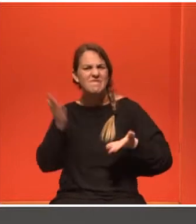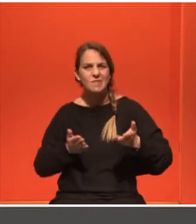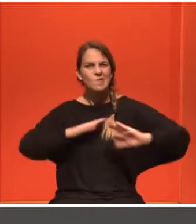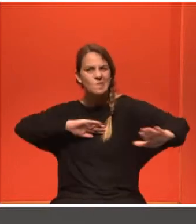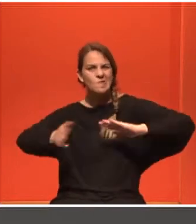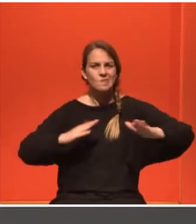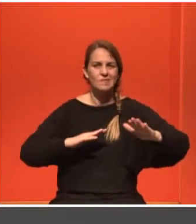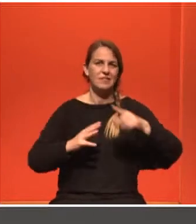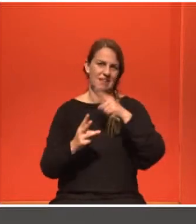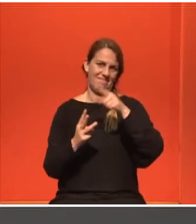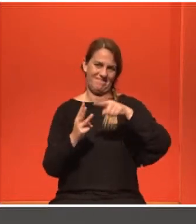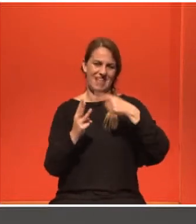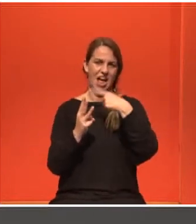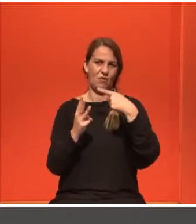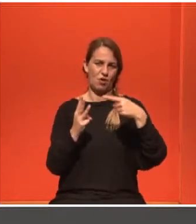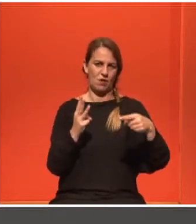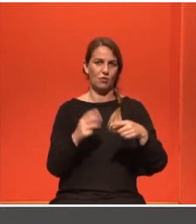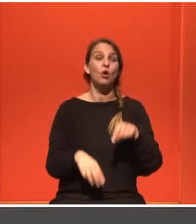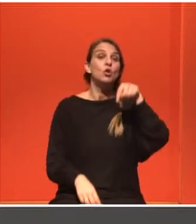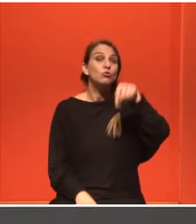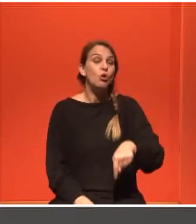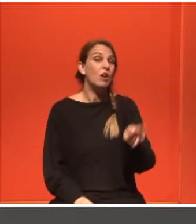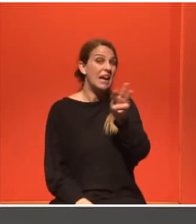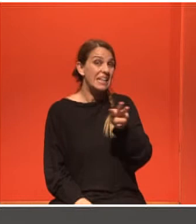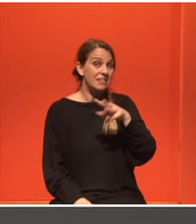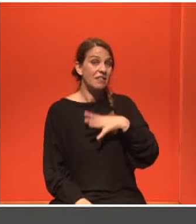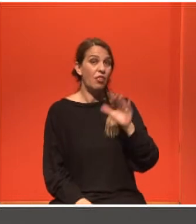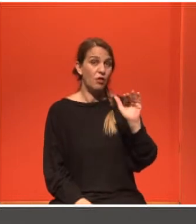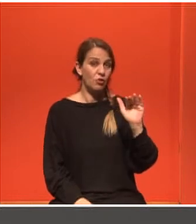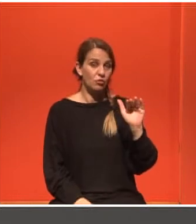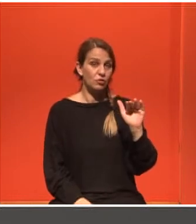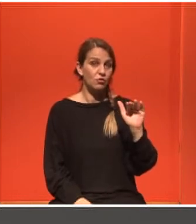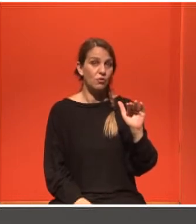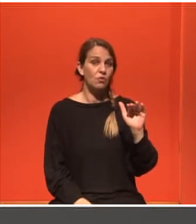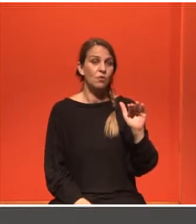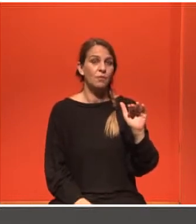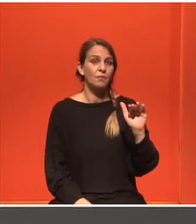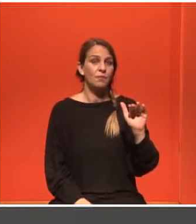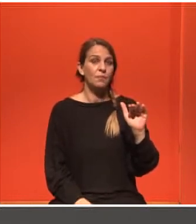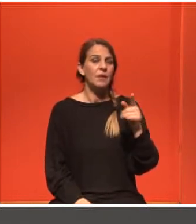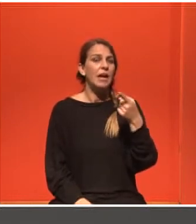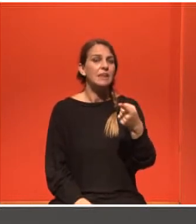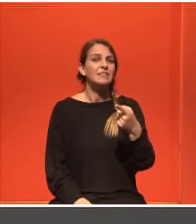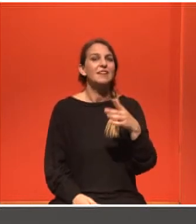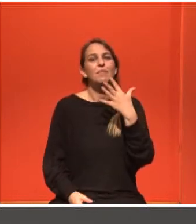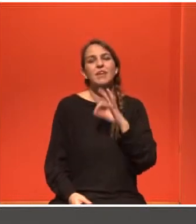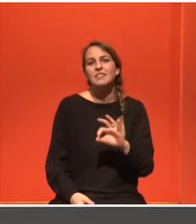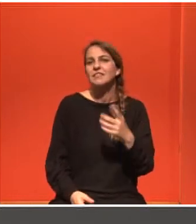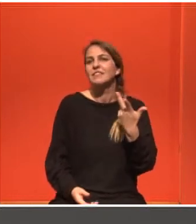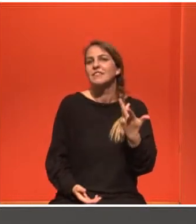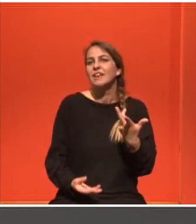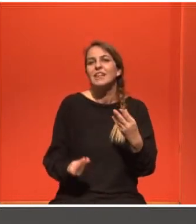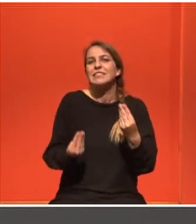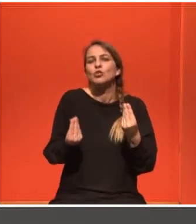Οπότε θα ήθελα να ακούσω ποια είναι πλέον οι σχέσεις σας. Αυτή, εγώ θα την έλεγα ερωτική ή